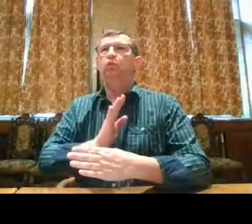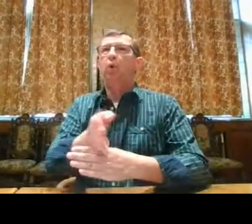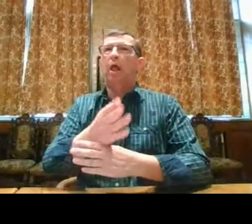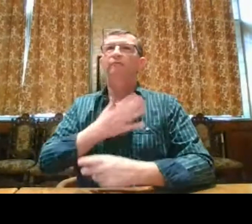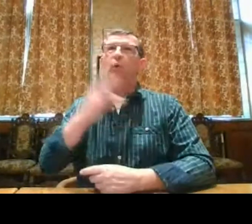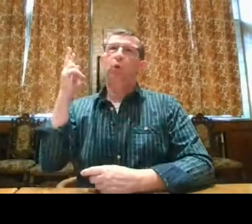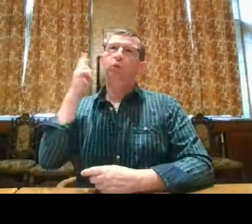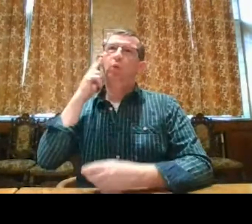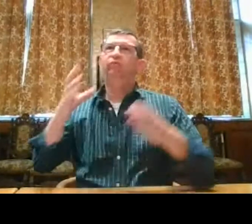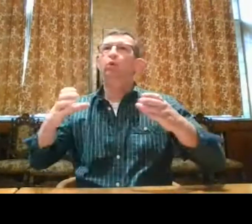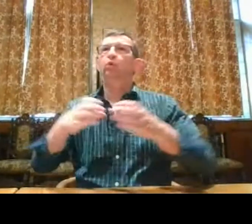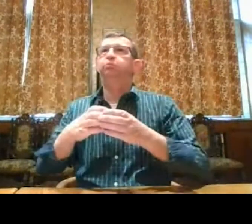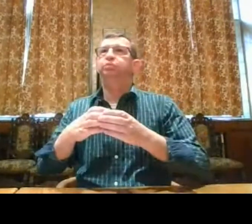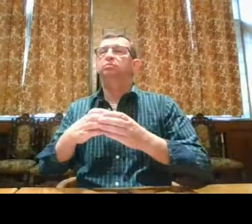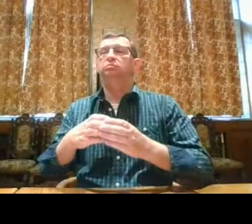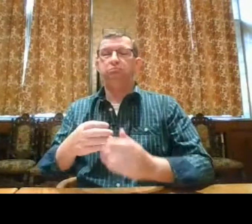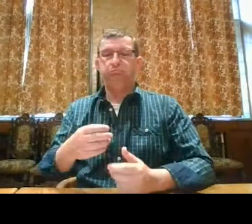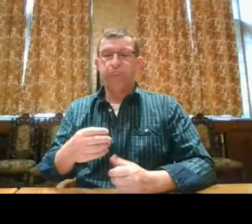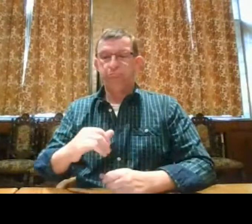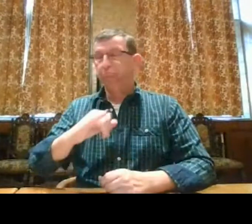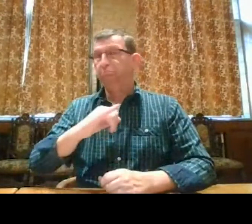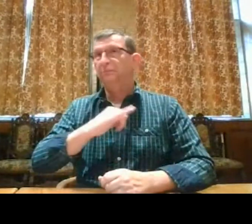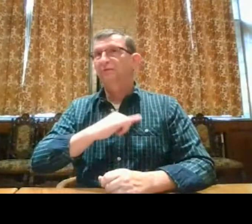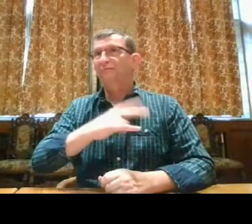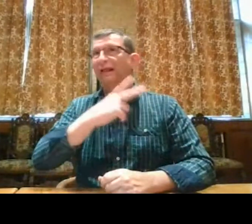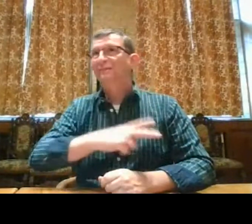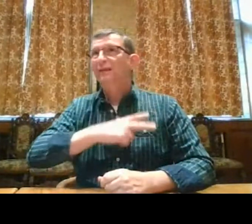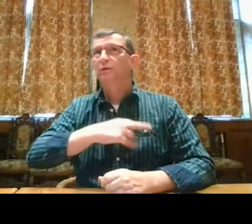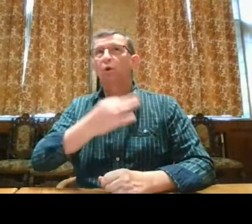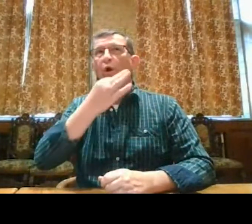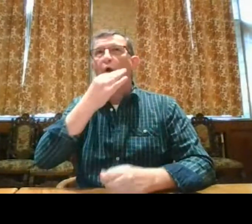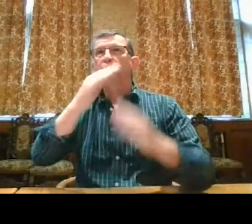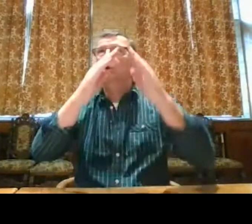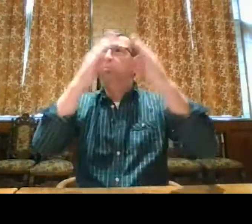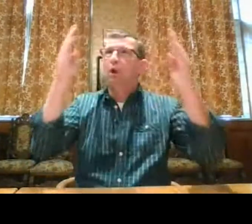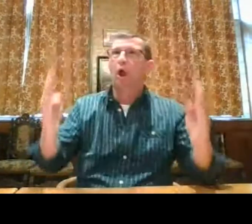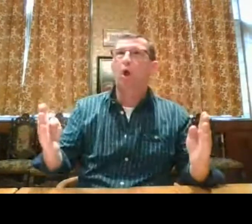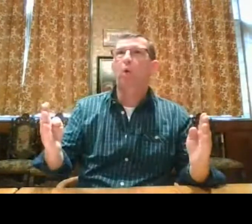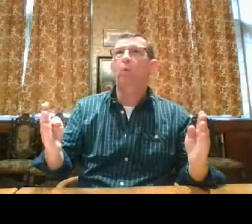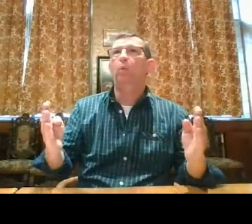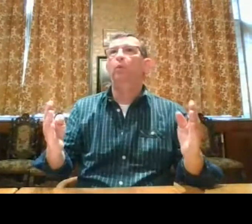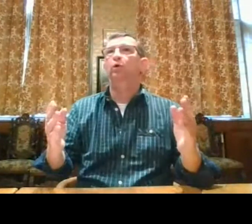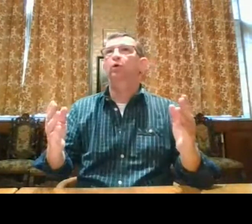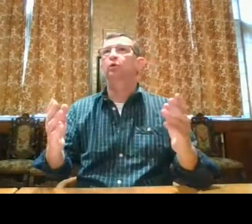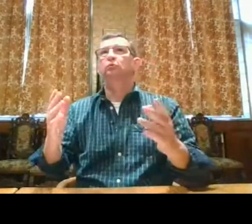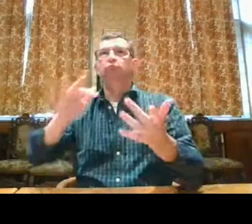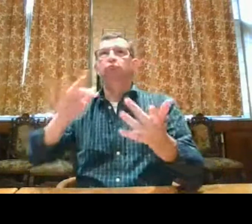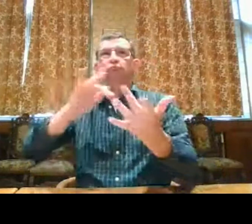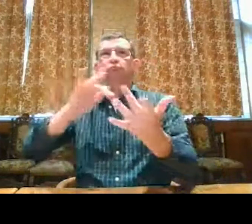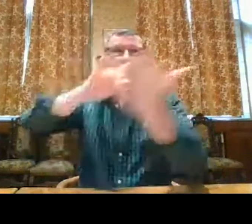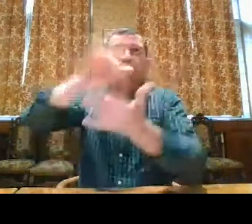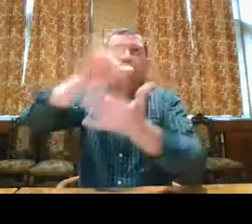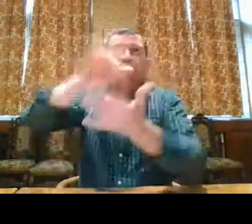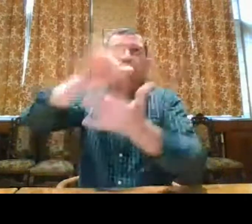Ik vind het heel erg belangrijk dat er toegankelijkheid is voor de dove gemeenschap. Ik vind het heel erg interessant zelf om naar